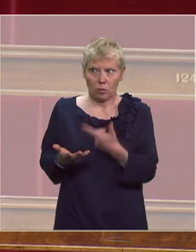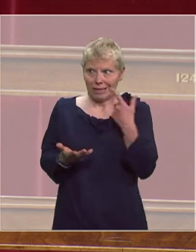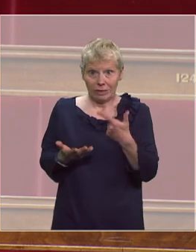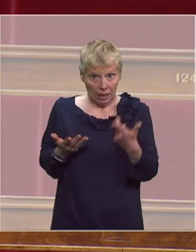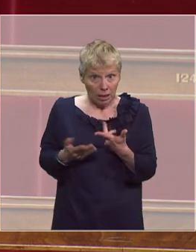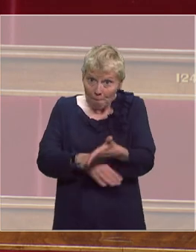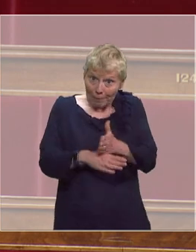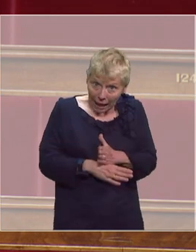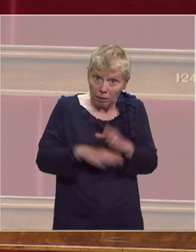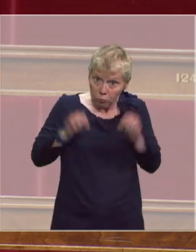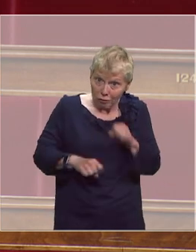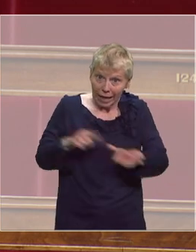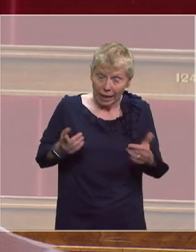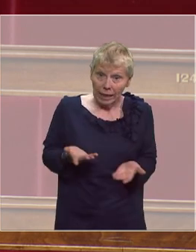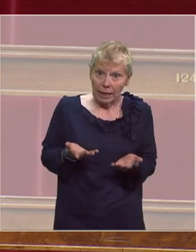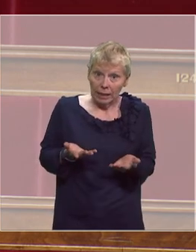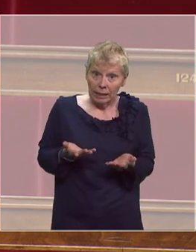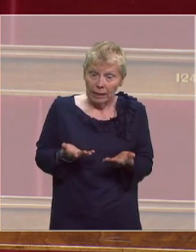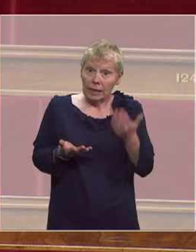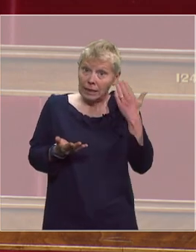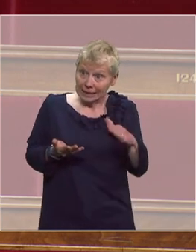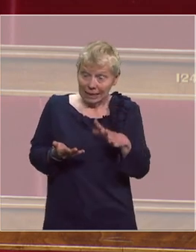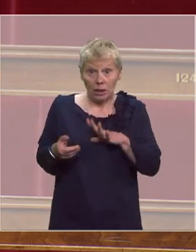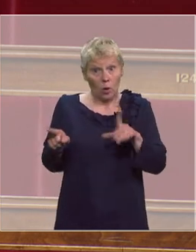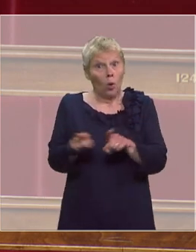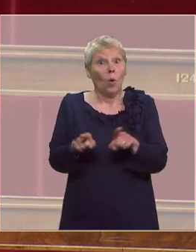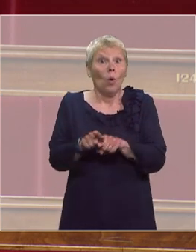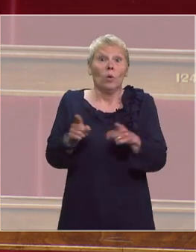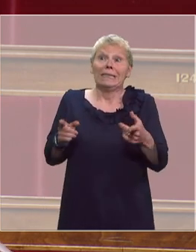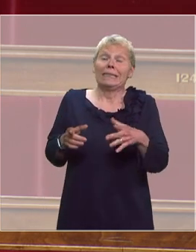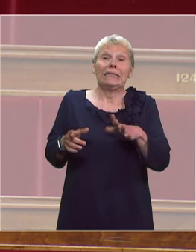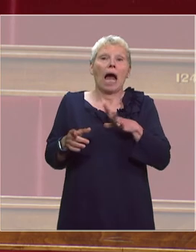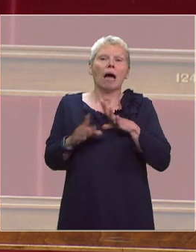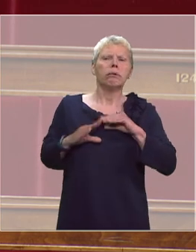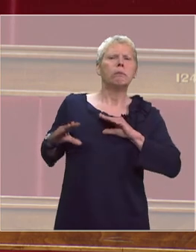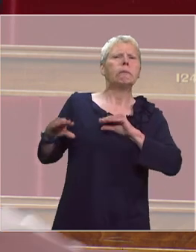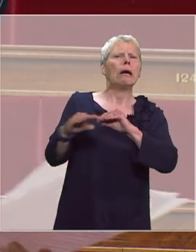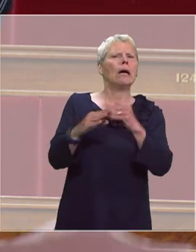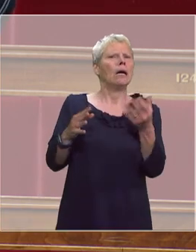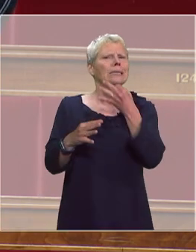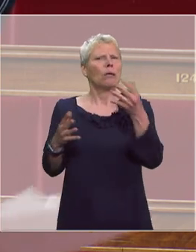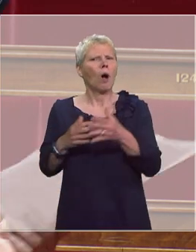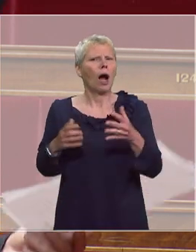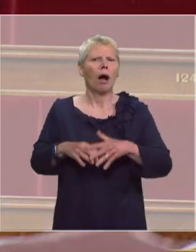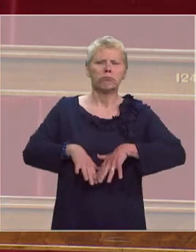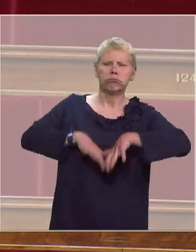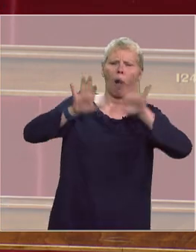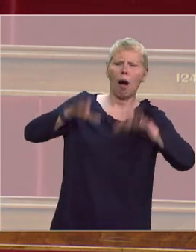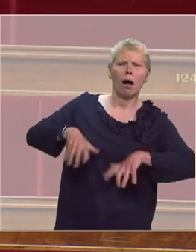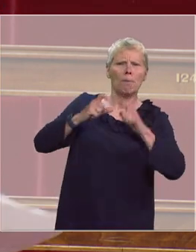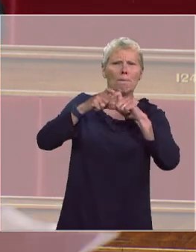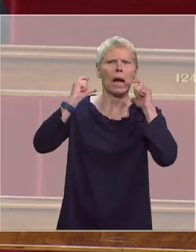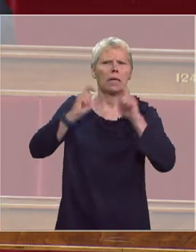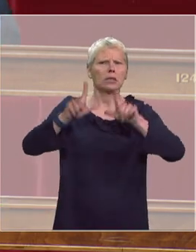nous aurons les moyens de le faire ? Sachant que d'autres prix viennent comme quoi il y aurait des quantités de masques qui